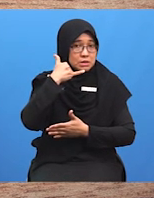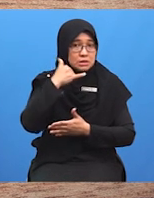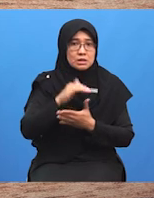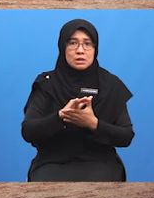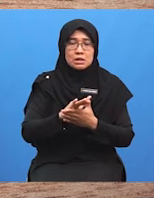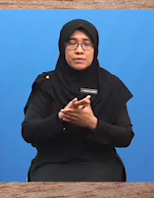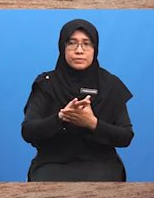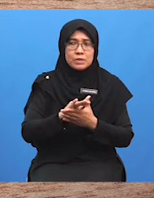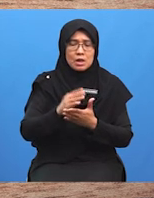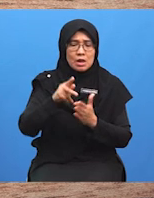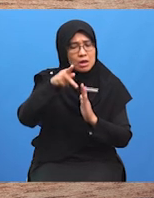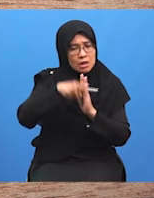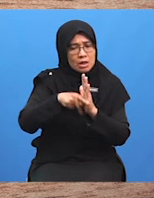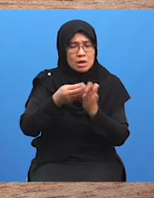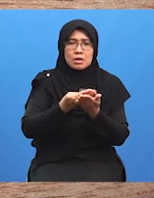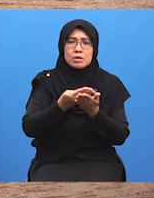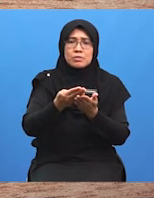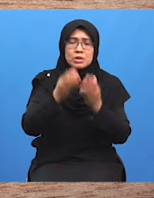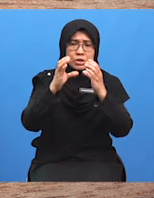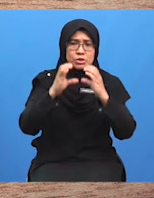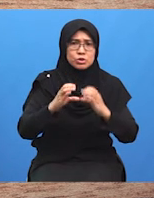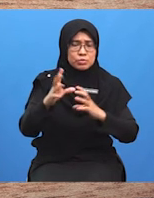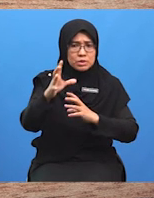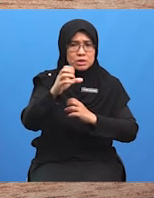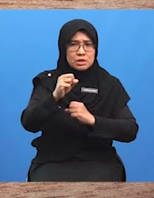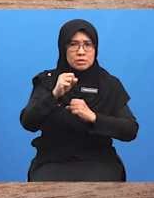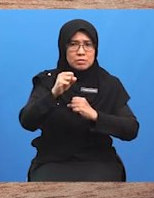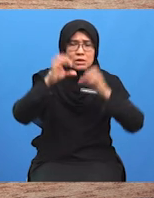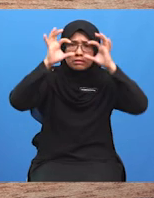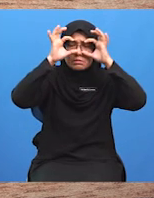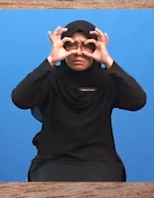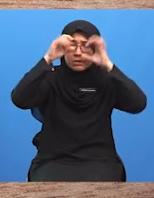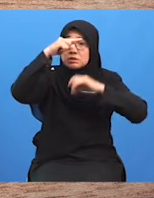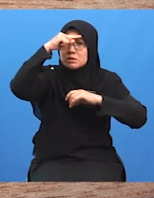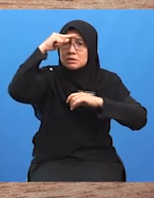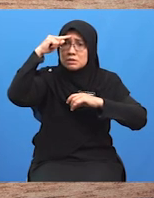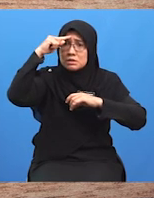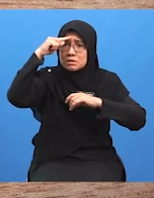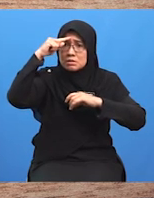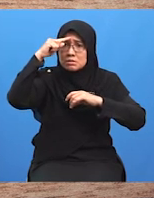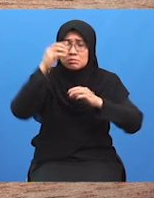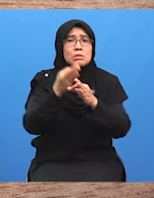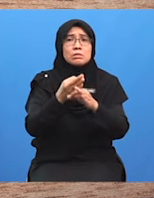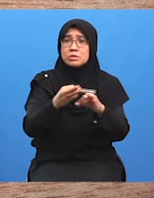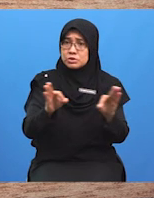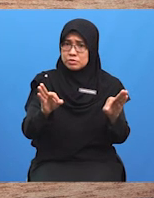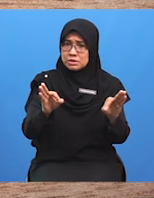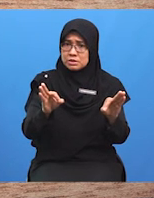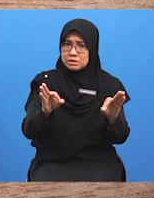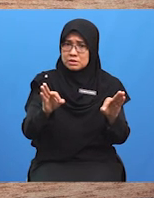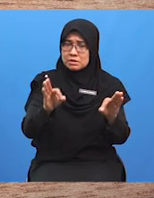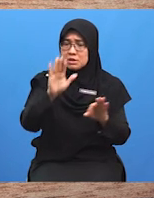Pembeli cuba mendapatkan kaca mata gelap secara percuma Yang